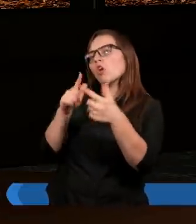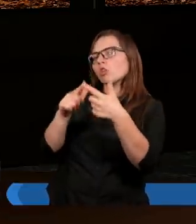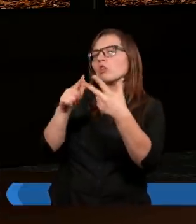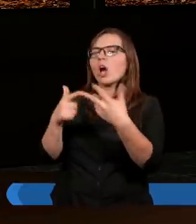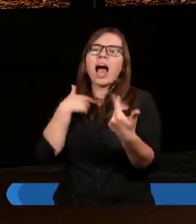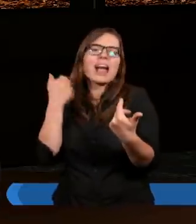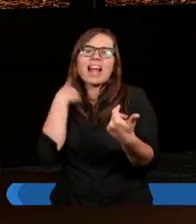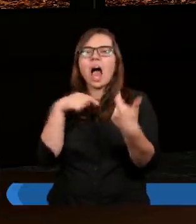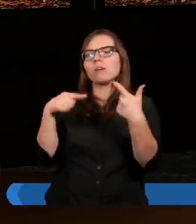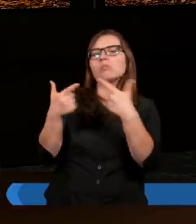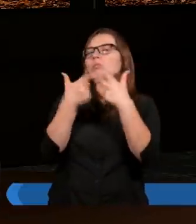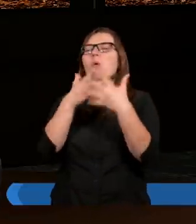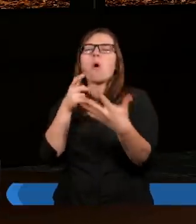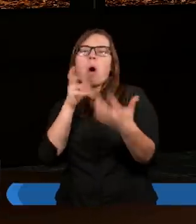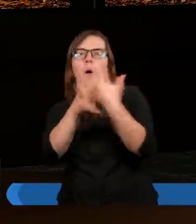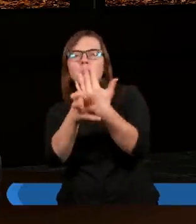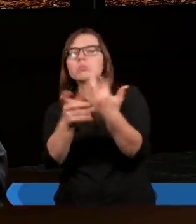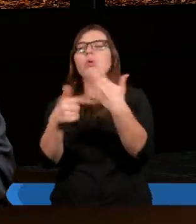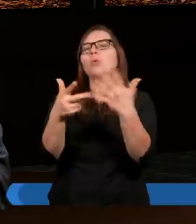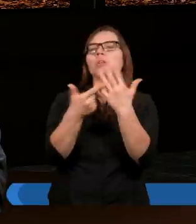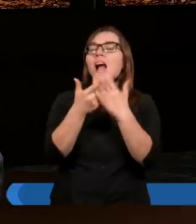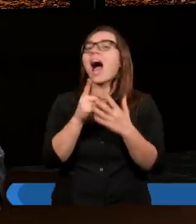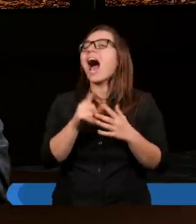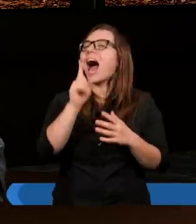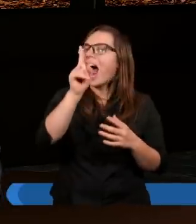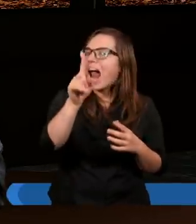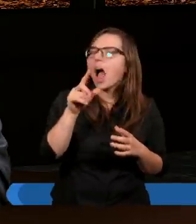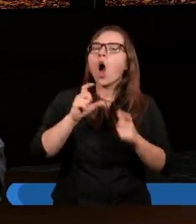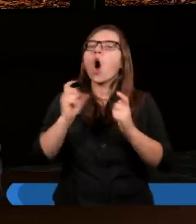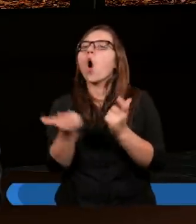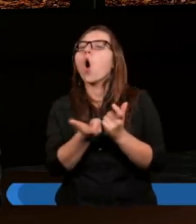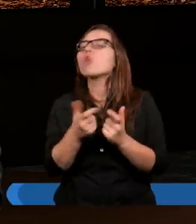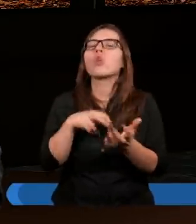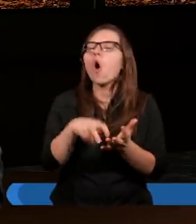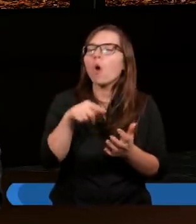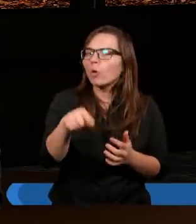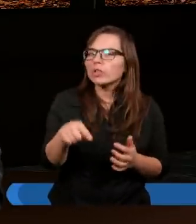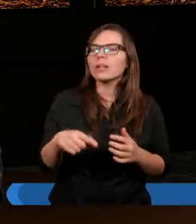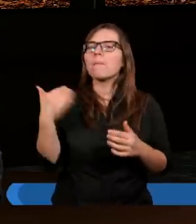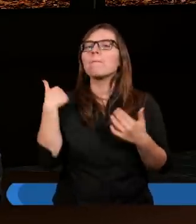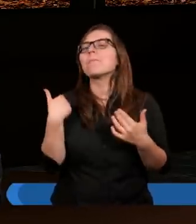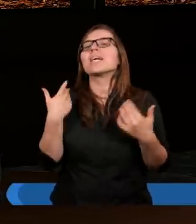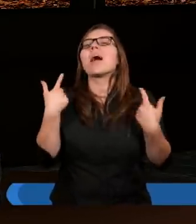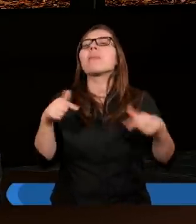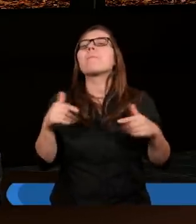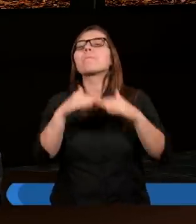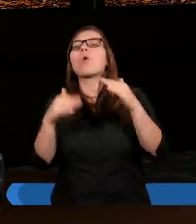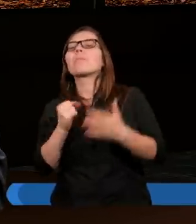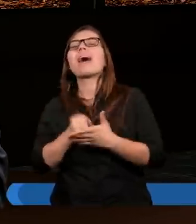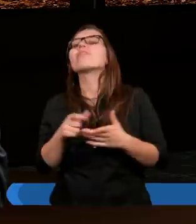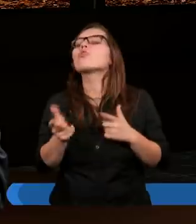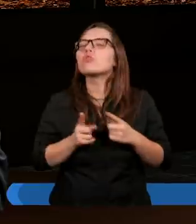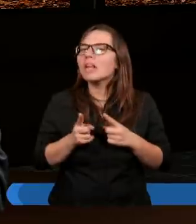zabić, nie pomówić itd. Tylko, że o co chodzi w tym całym bycie pod prawem lub nie byciem pod prawem?